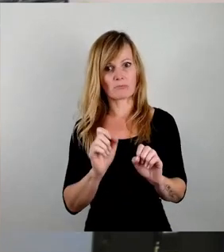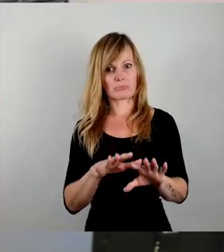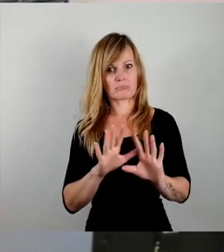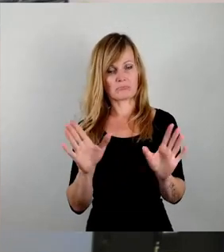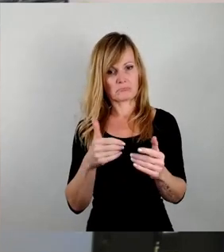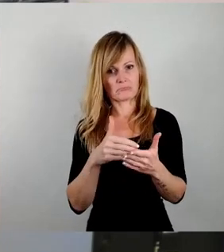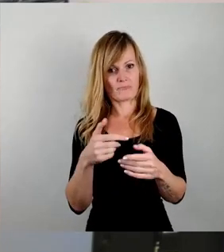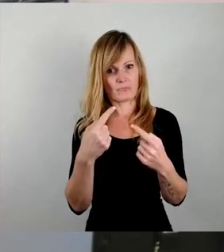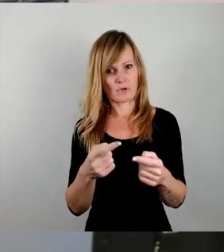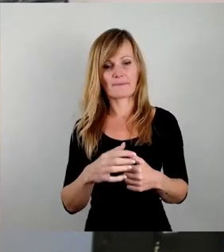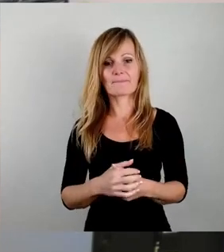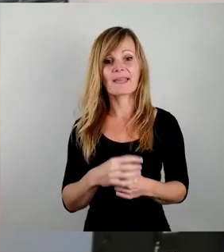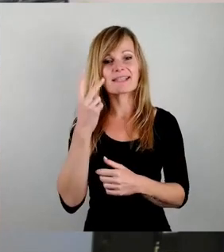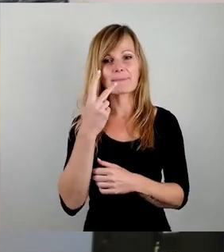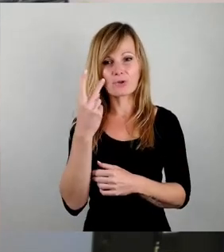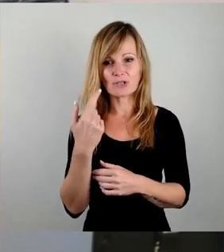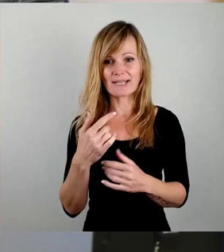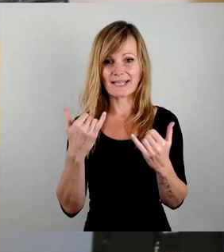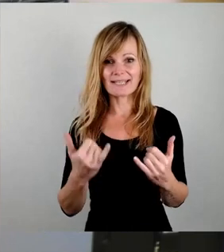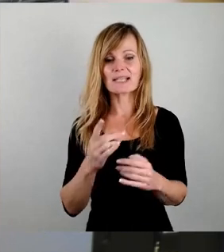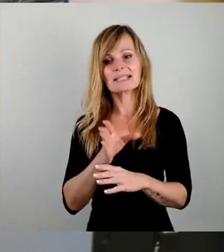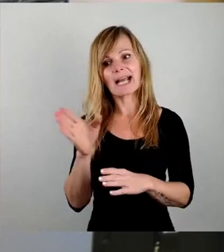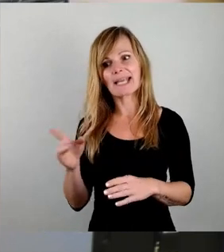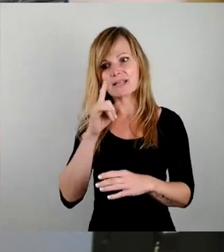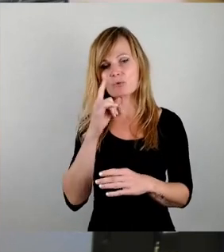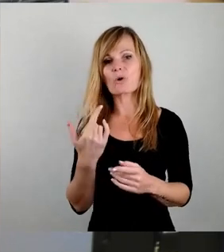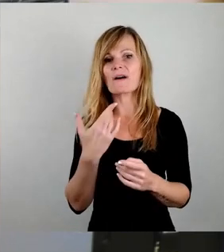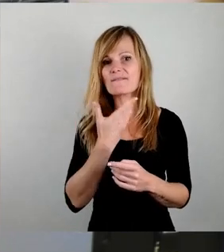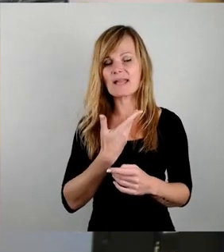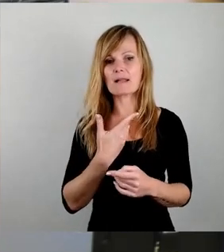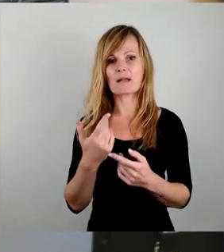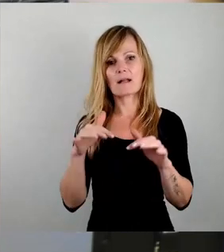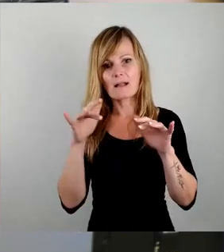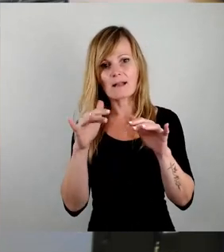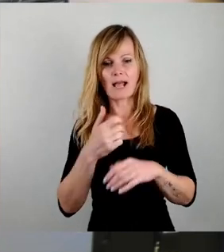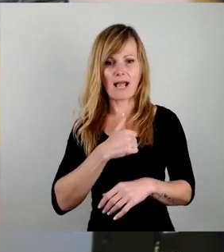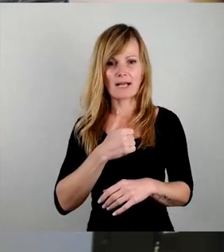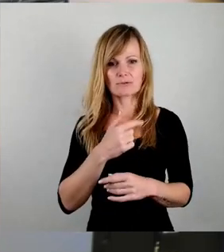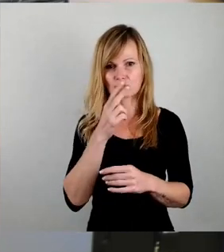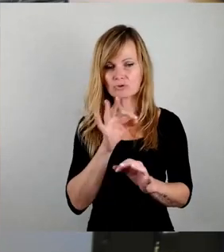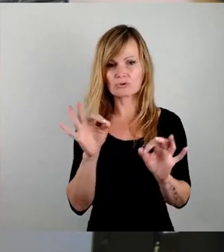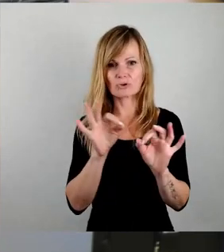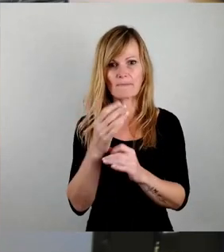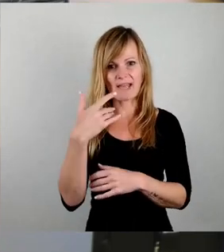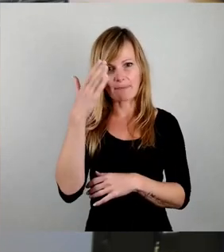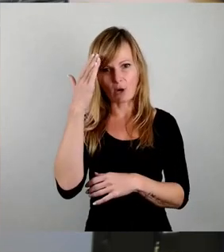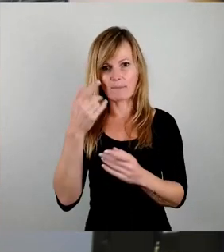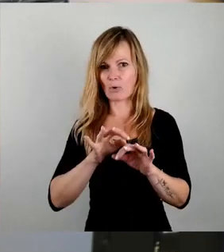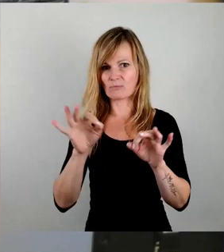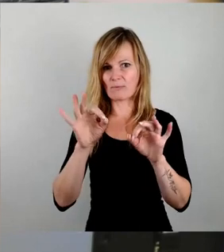Selbstverständlich wollen die Rechten nur wieder Ängste schüren, beschwören vermeintliche Katastrophen, je drastischer und bekloppter umso besser, um mit